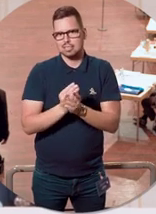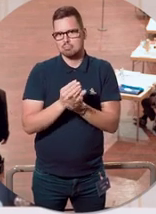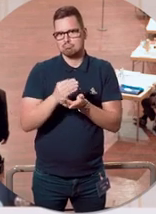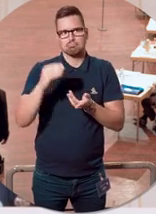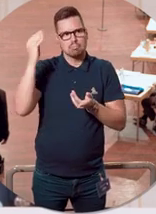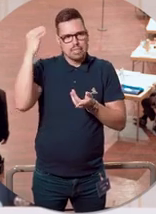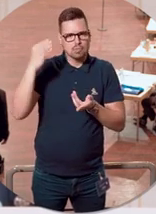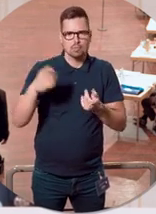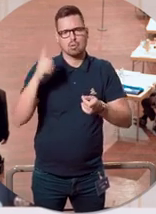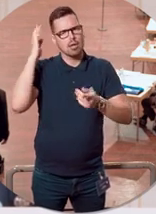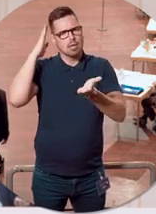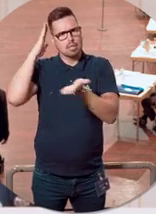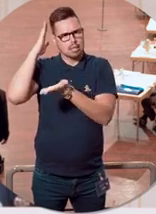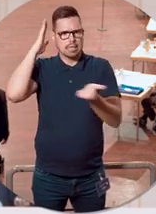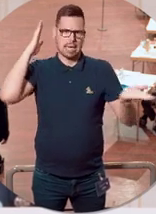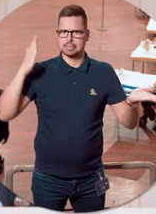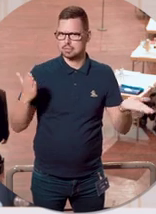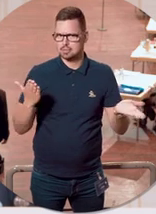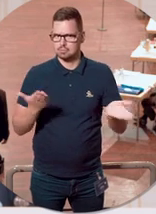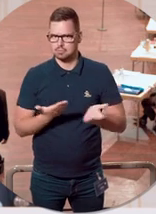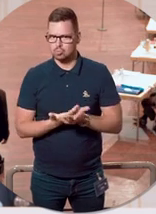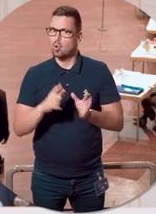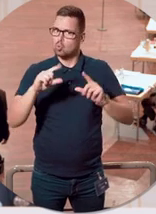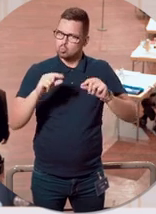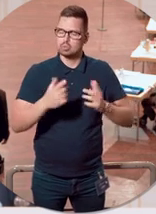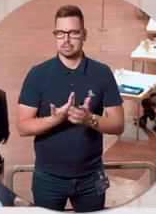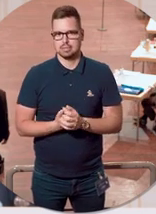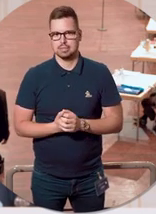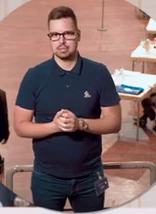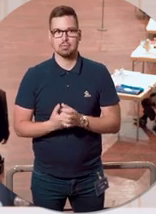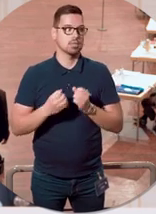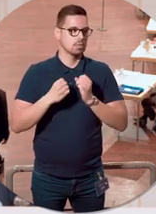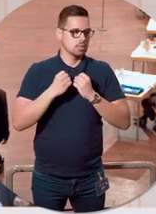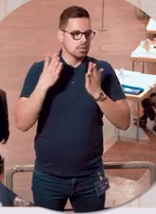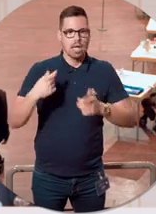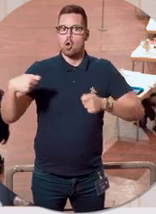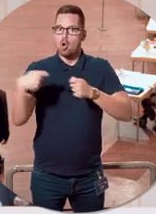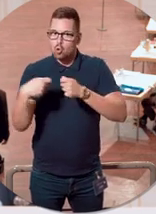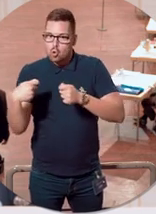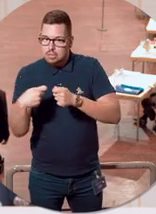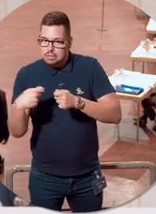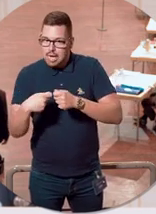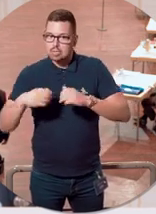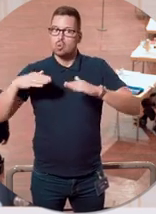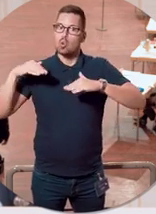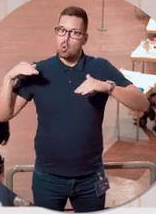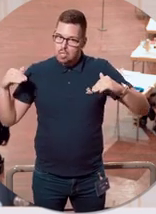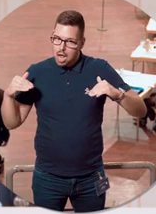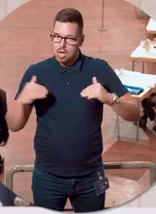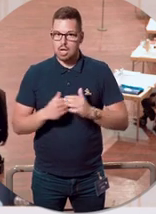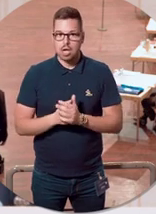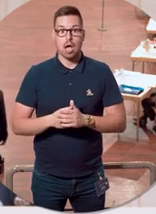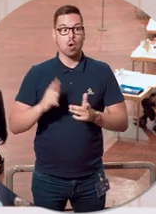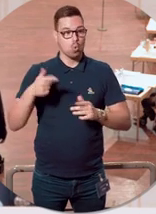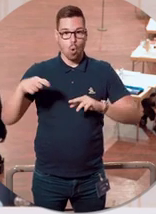bereits veröffentlicht und wird ja auch genutzt. Aber wir haben natürlich deshalb Kontaktbeschränkungen gelockert. Wir haben es möglich, dass nochmal